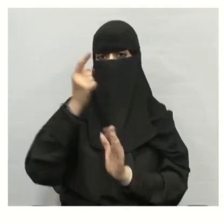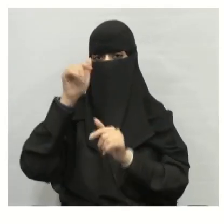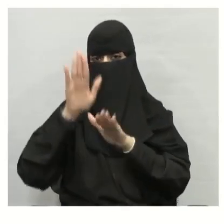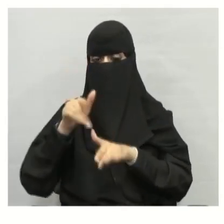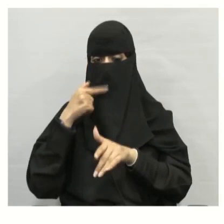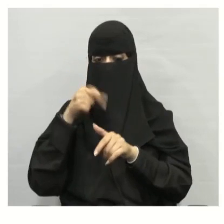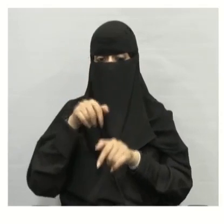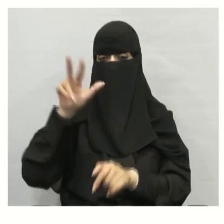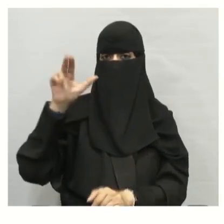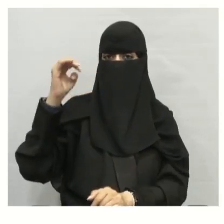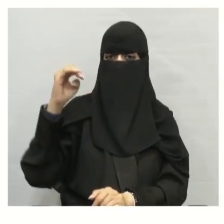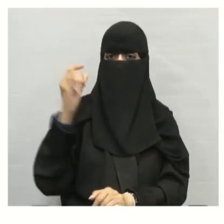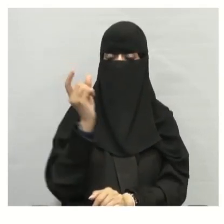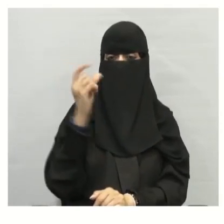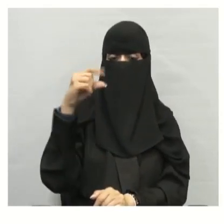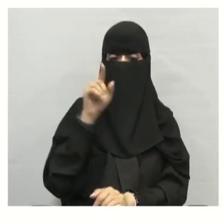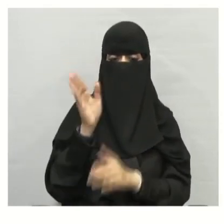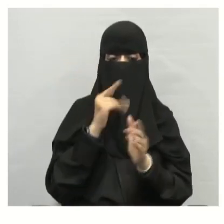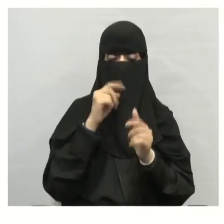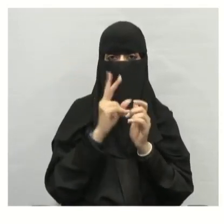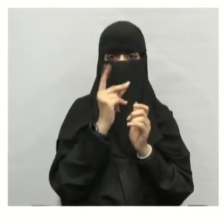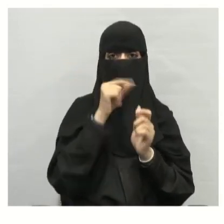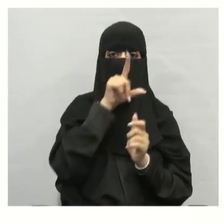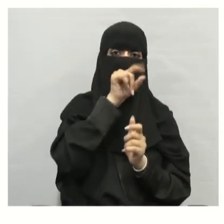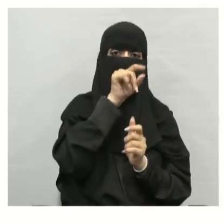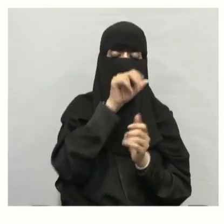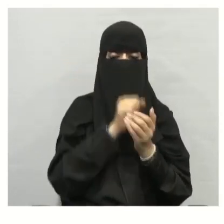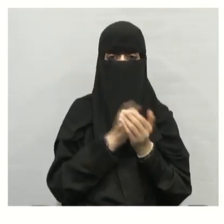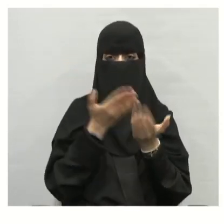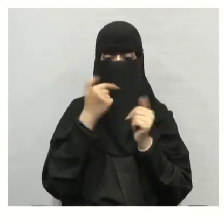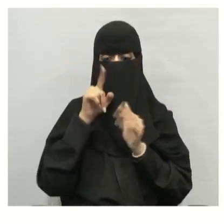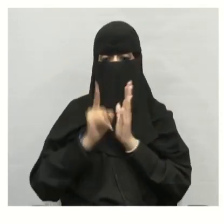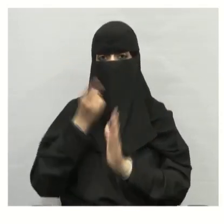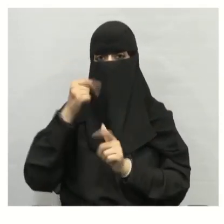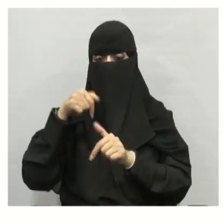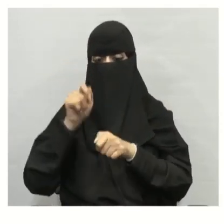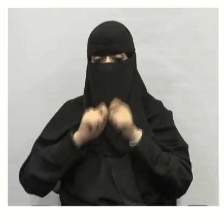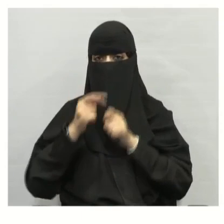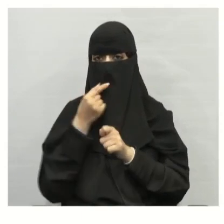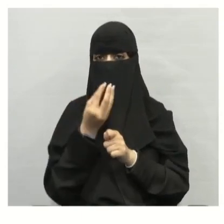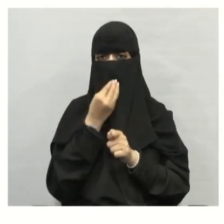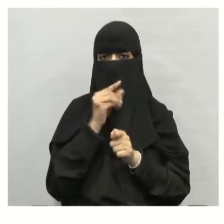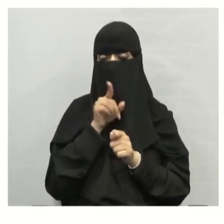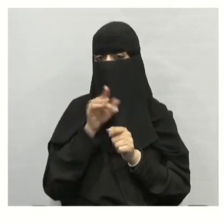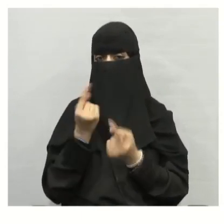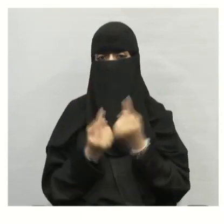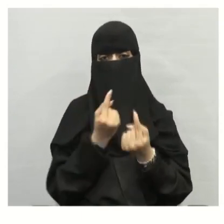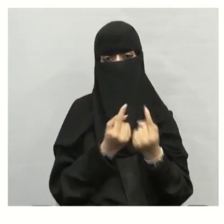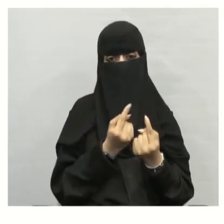هذه الصورة الجندب المستهلك الثاني هو الطيور مثلاً الجندب يأكل النباتات